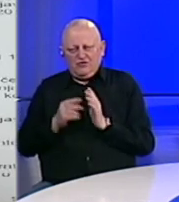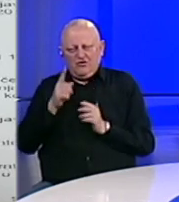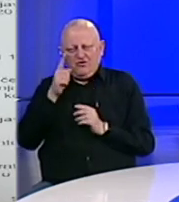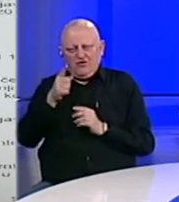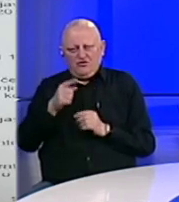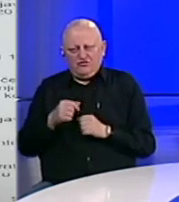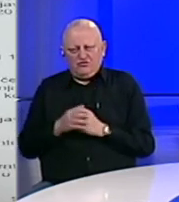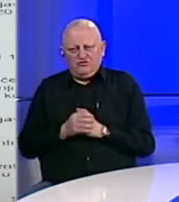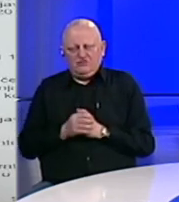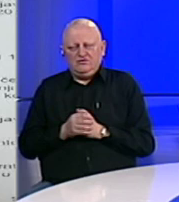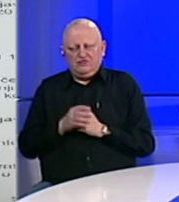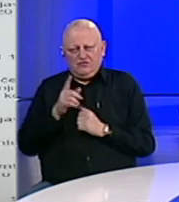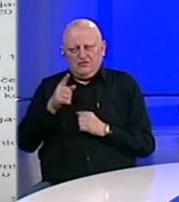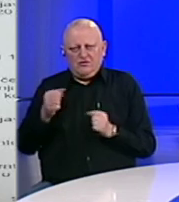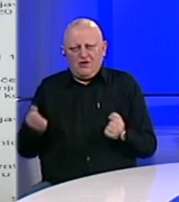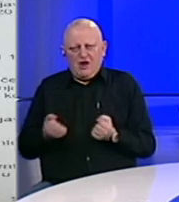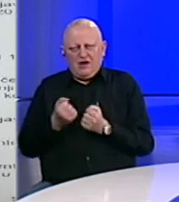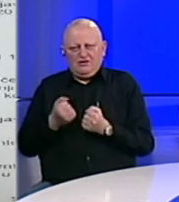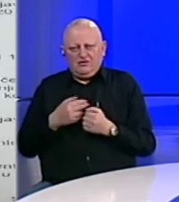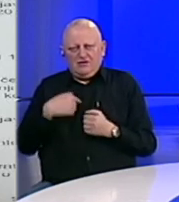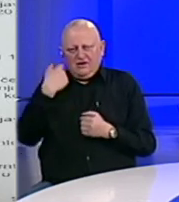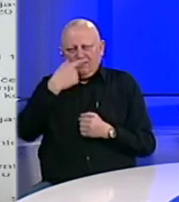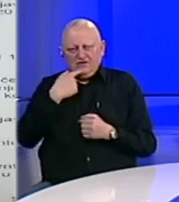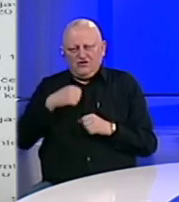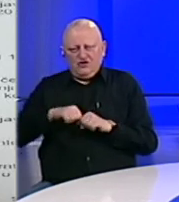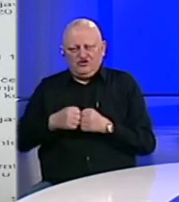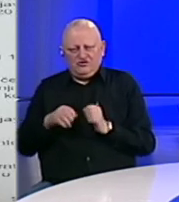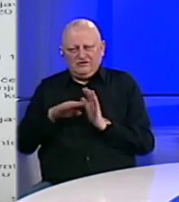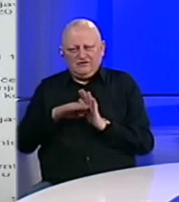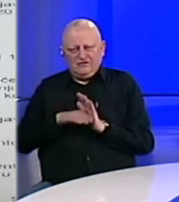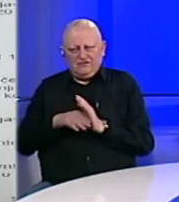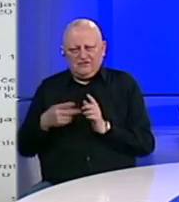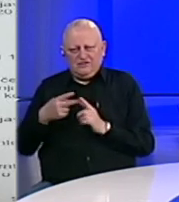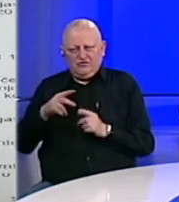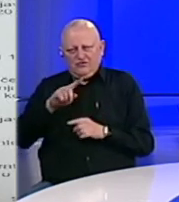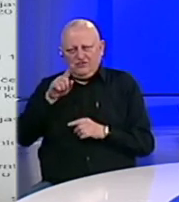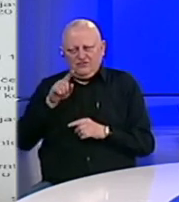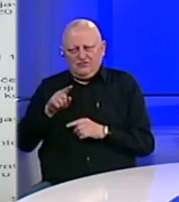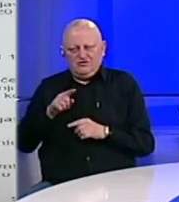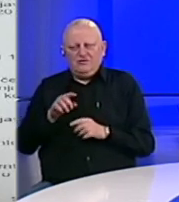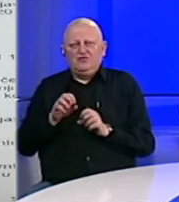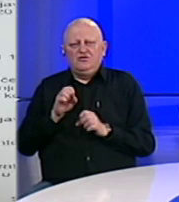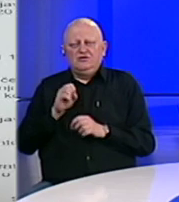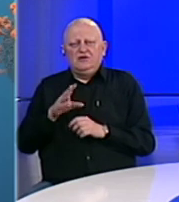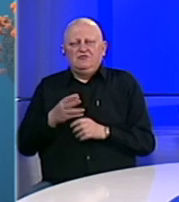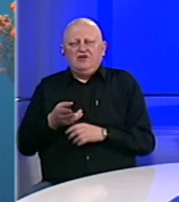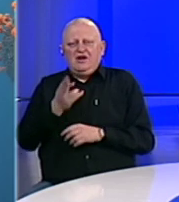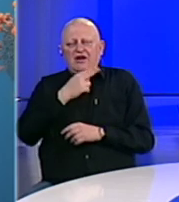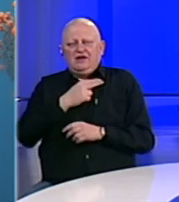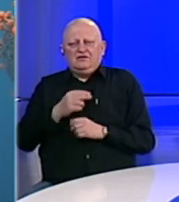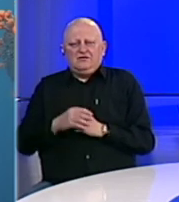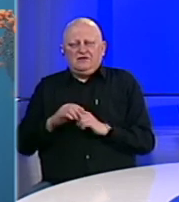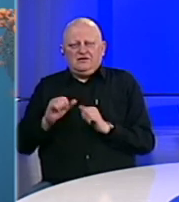tome je aktivno doprinjelo i lice koje krši zakon. Drugo je pitanje, tvrdi se u saopćenju Agencije,